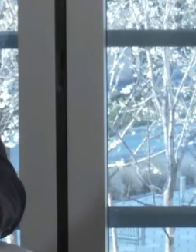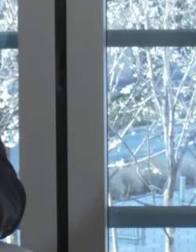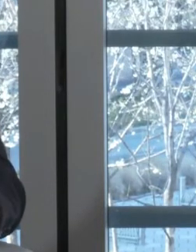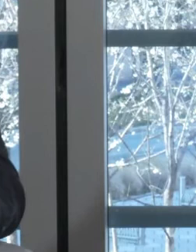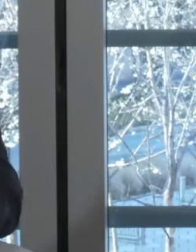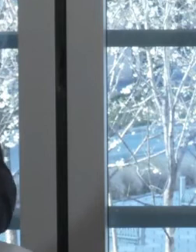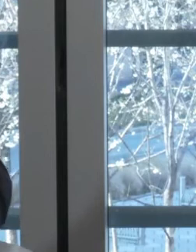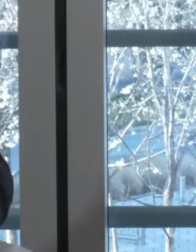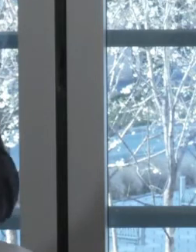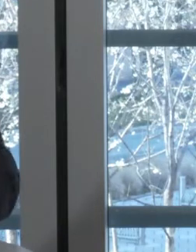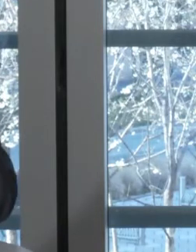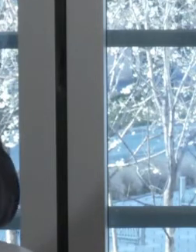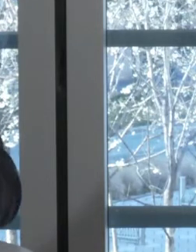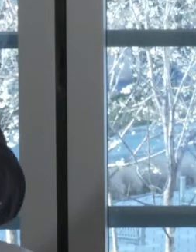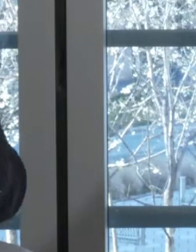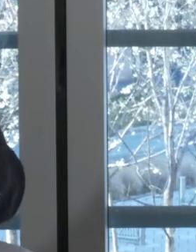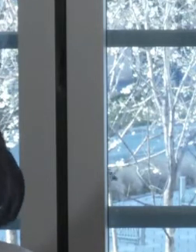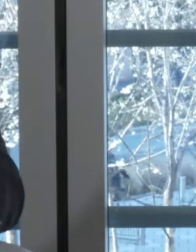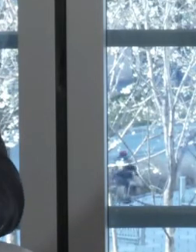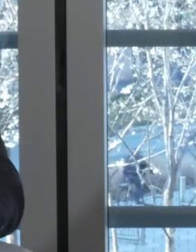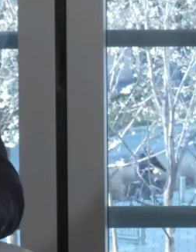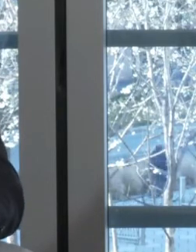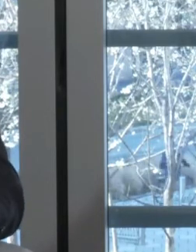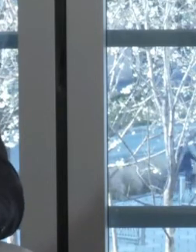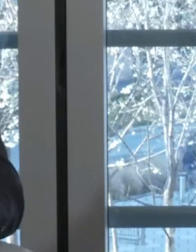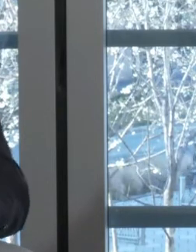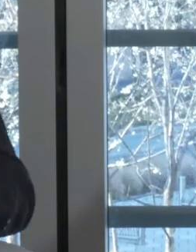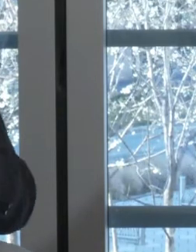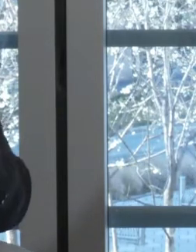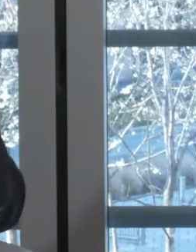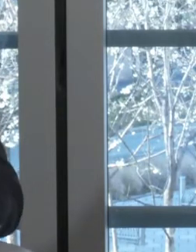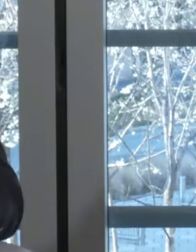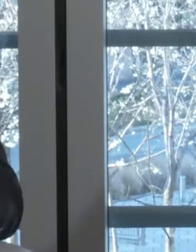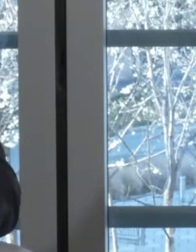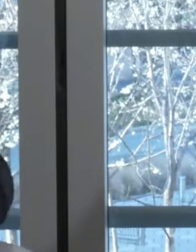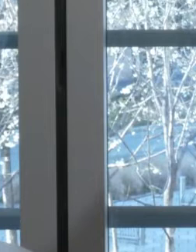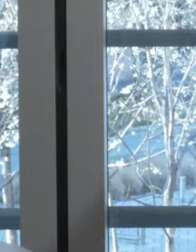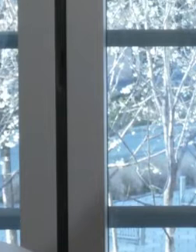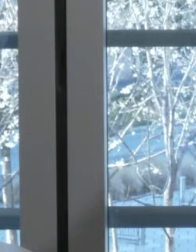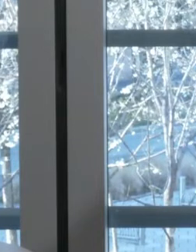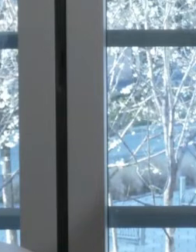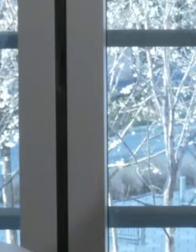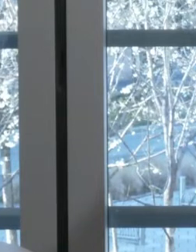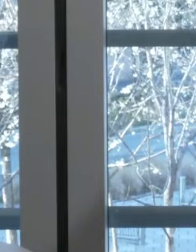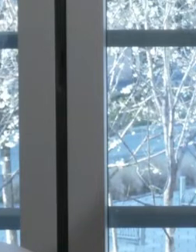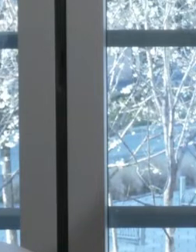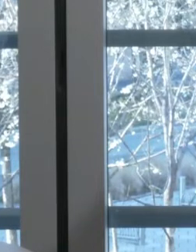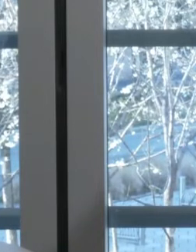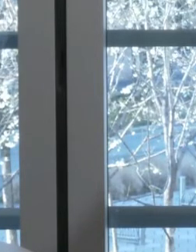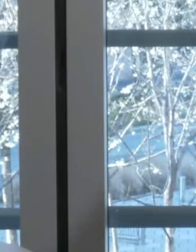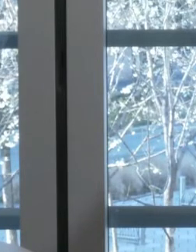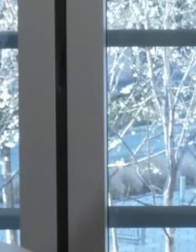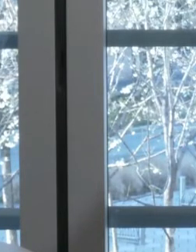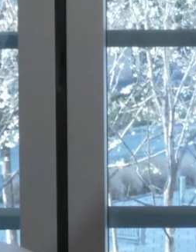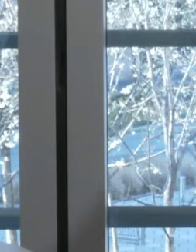scaricata, per chi ce l'ha e non l'ha usata ieri va aggiornata e per chi l'ha già